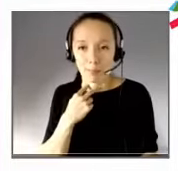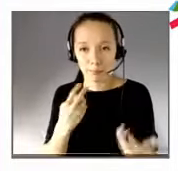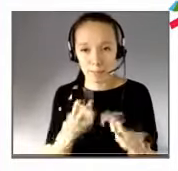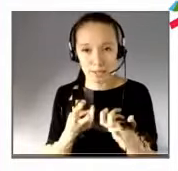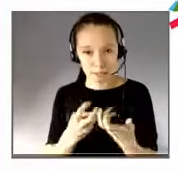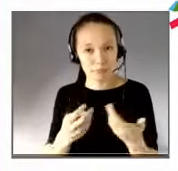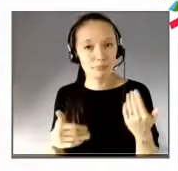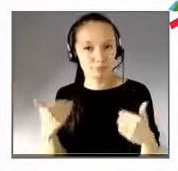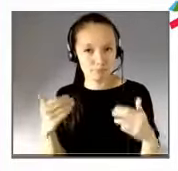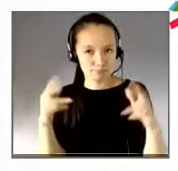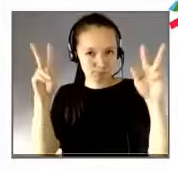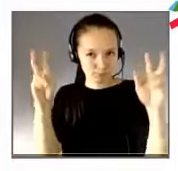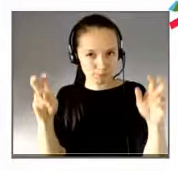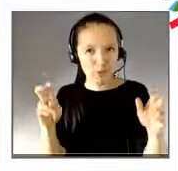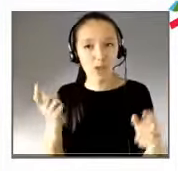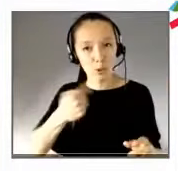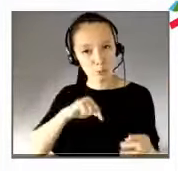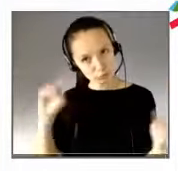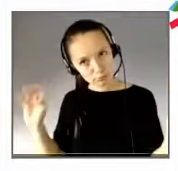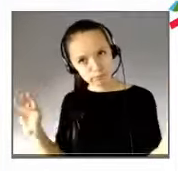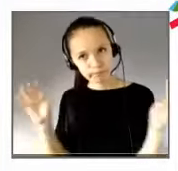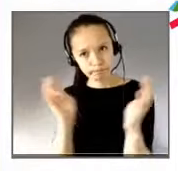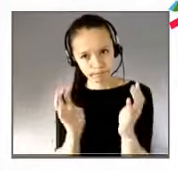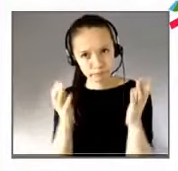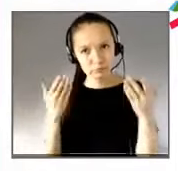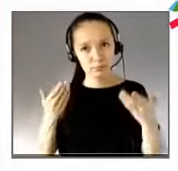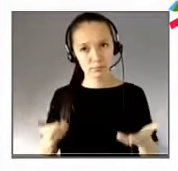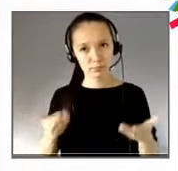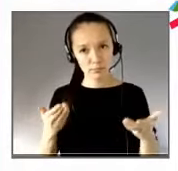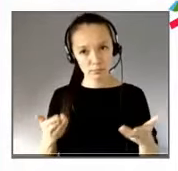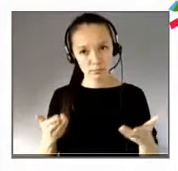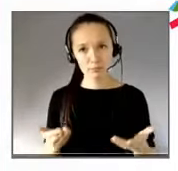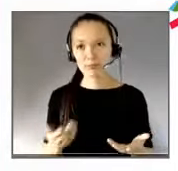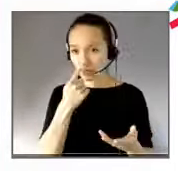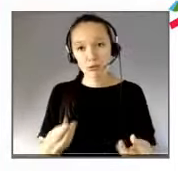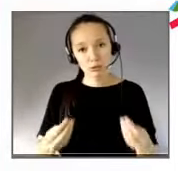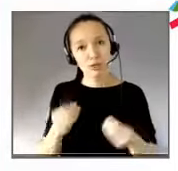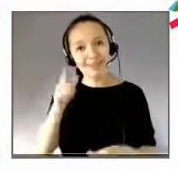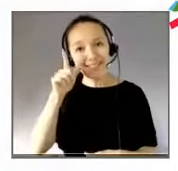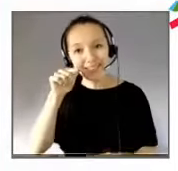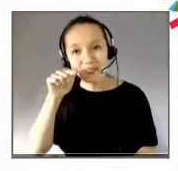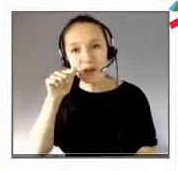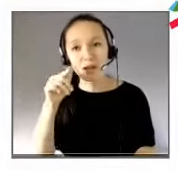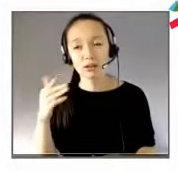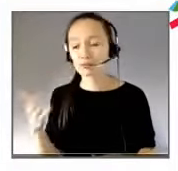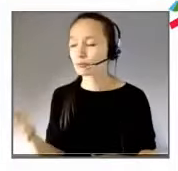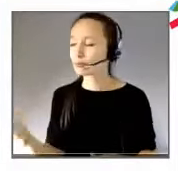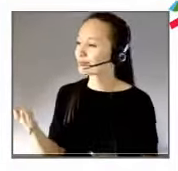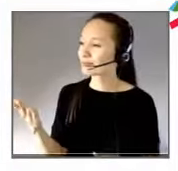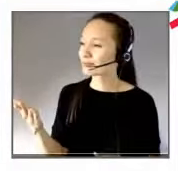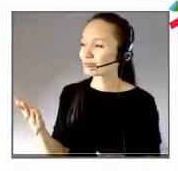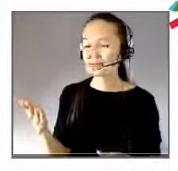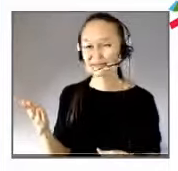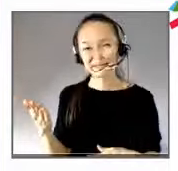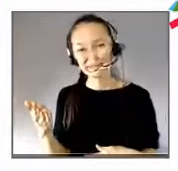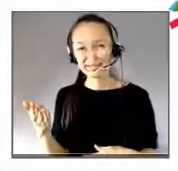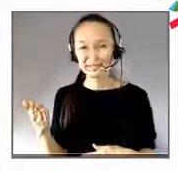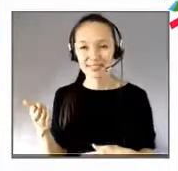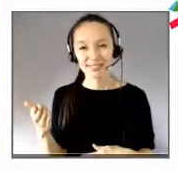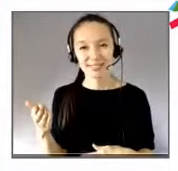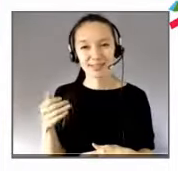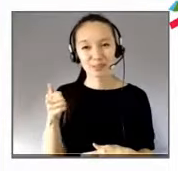C'est encore quelque part un effort. n pas encore naturel. Je crois que vous n'y êtes pas. tout à fait au seuil